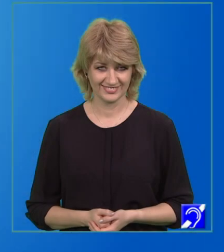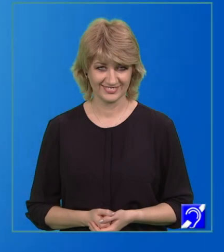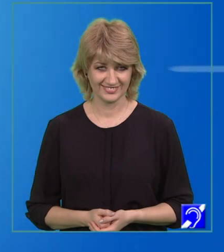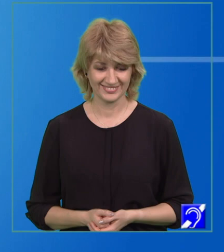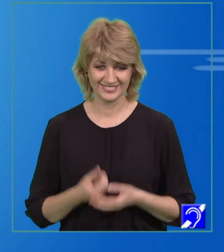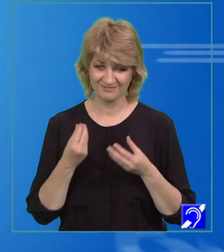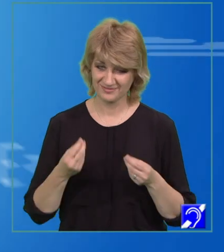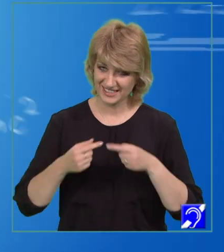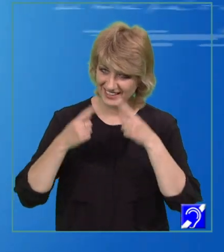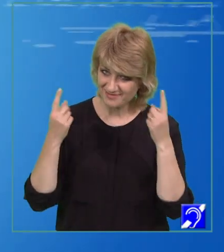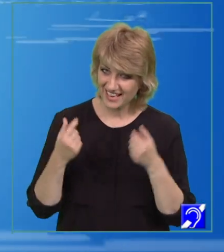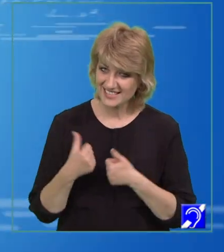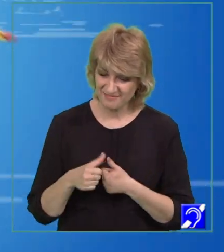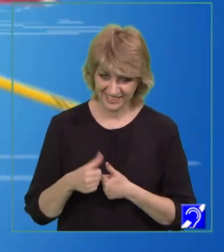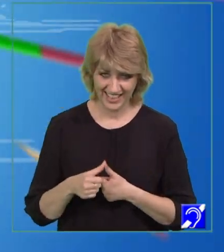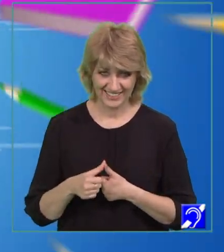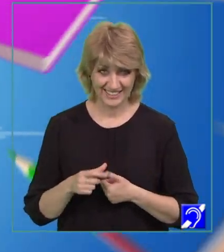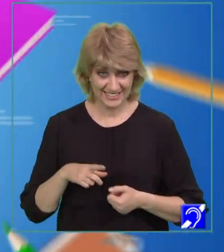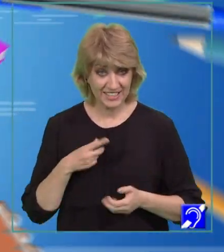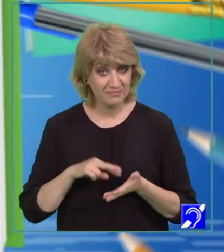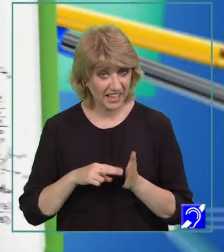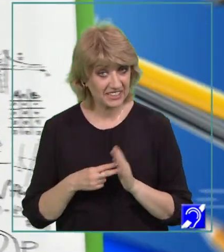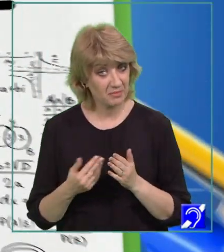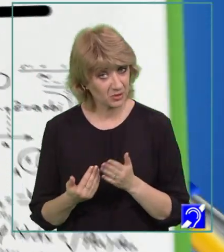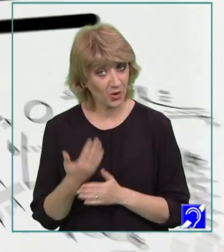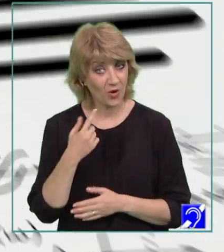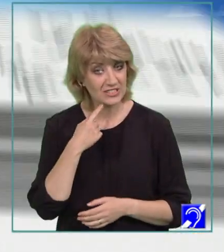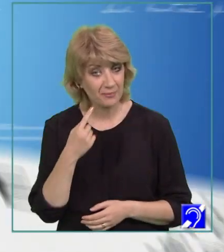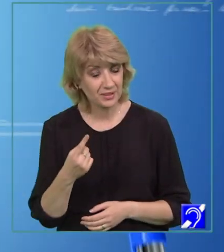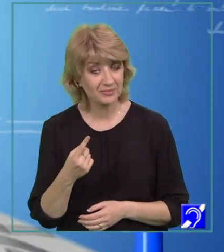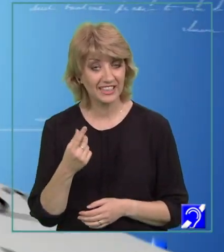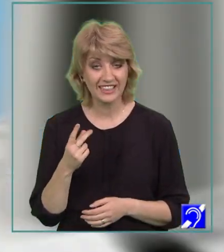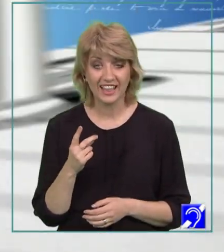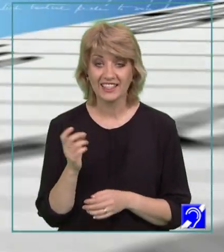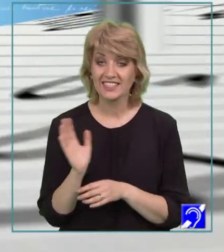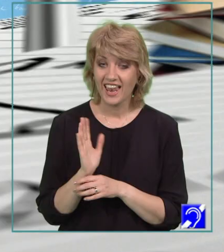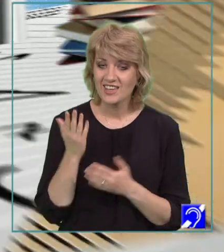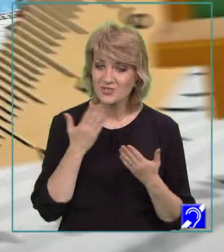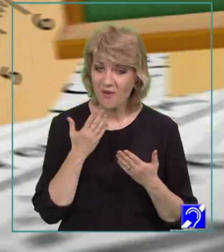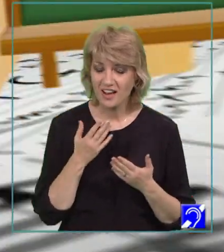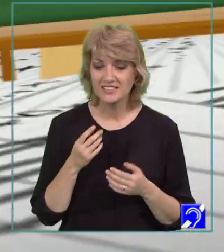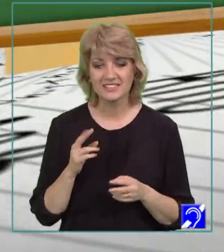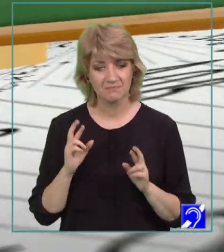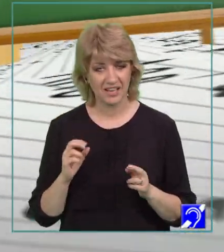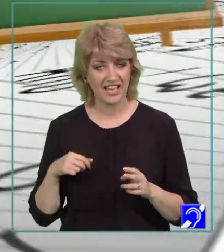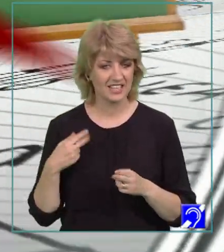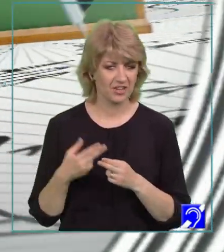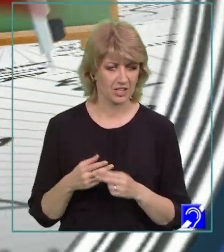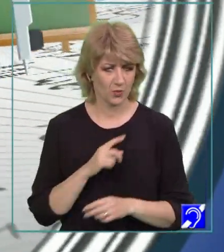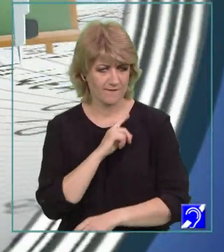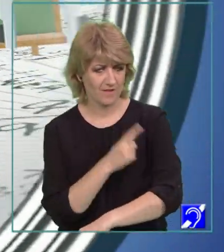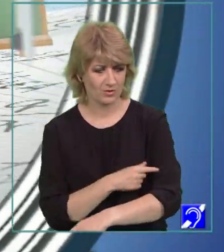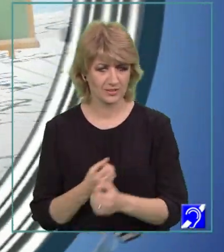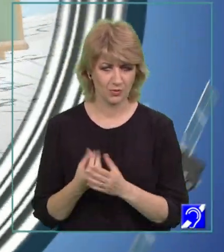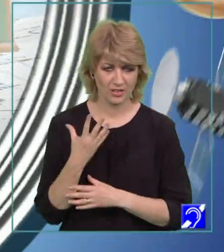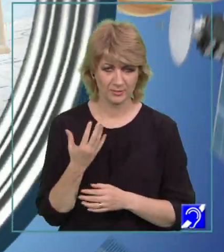Bună dimineața, prieteni! Sunteți pregătiți pentru o nouă săptămână de teleșcoală? Sper că ați revenit cu forțe proaspete, pentru